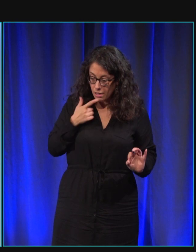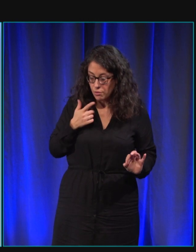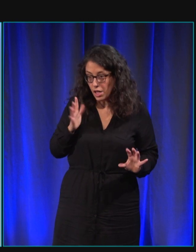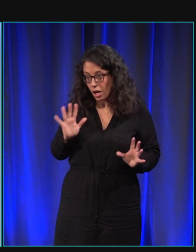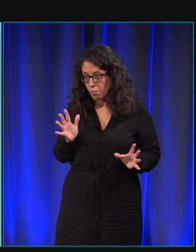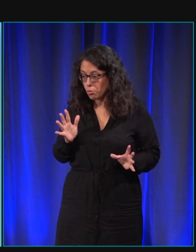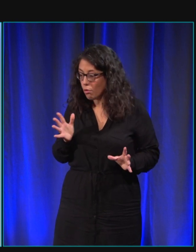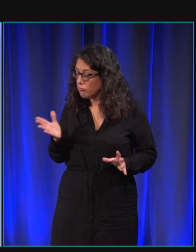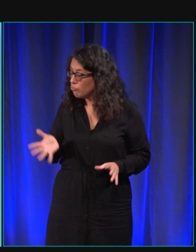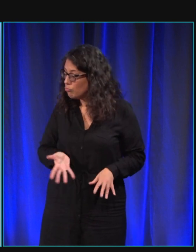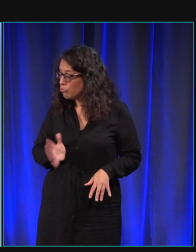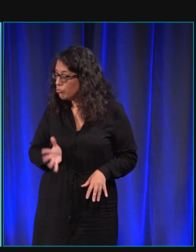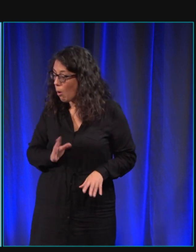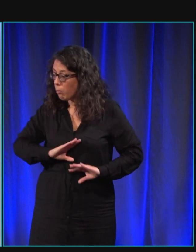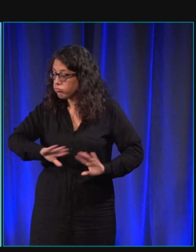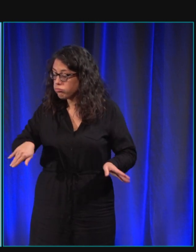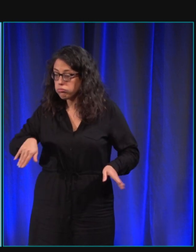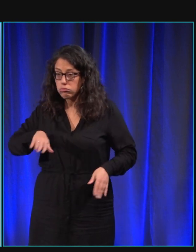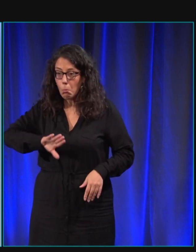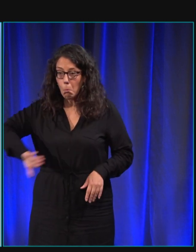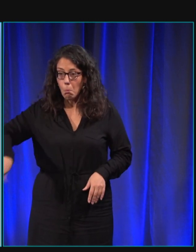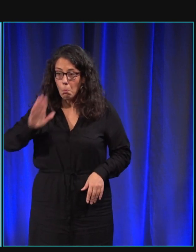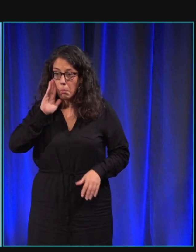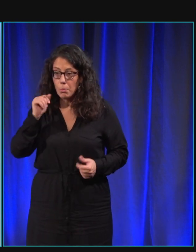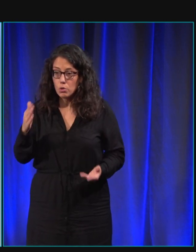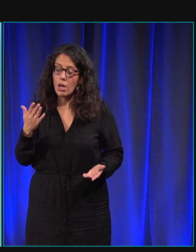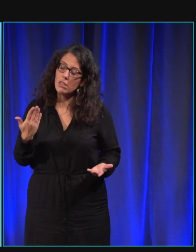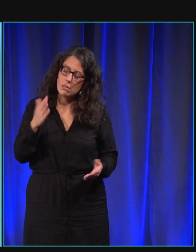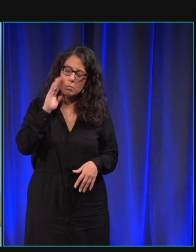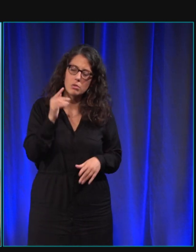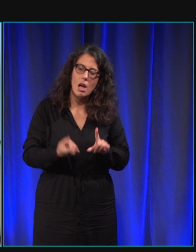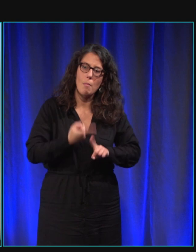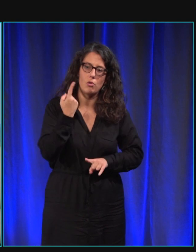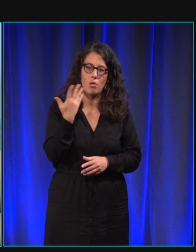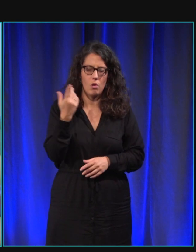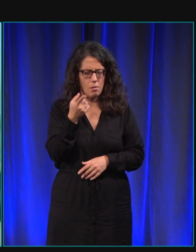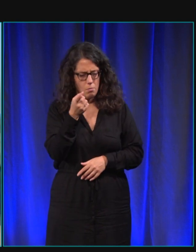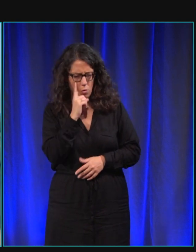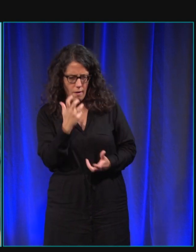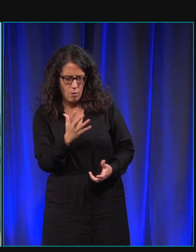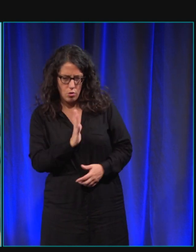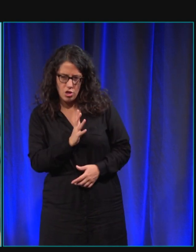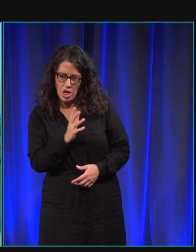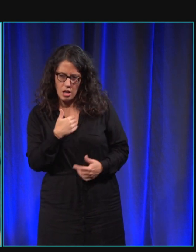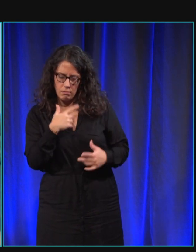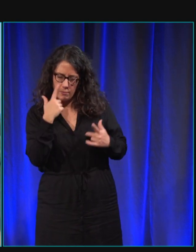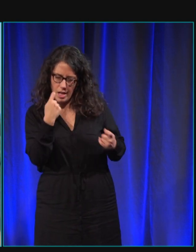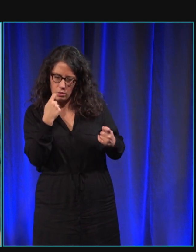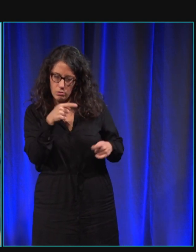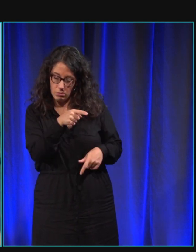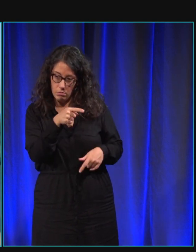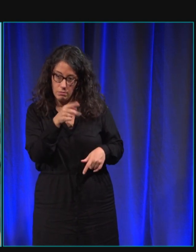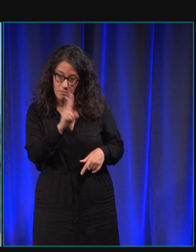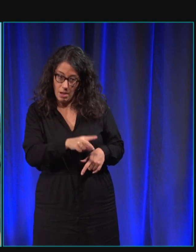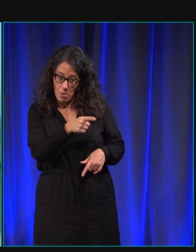est-ce qu'on veut un chien et si on connaît voilà ses besoins alors il y un stage bien sûr pour les former mais être bien attentif à ce que la personne soit